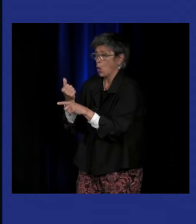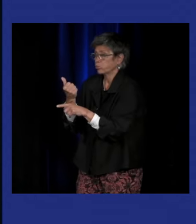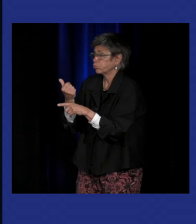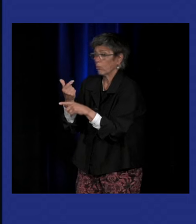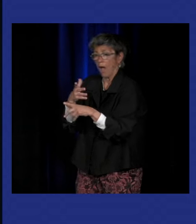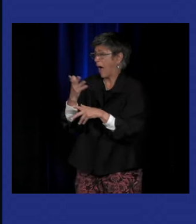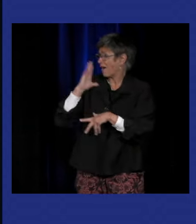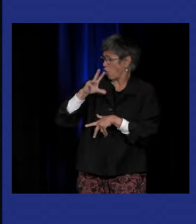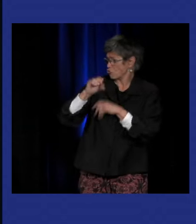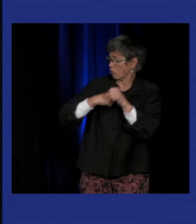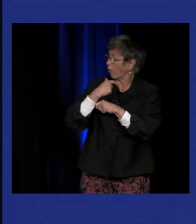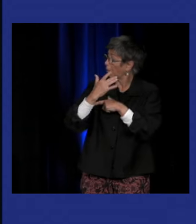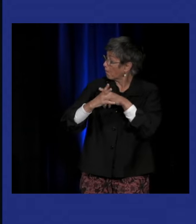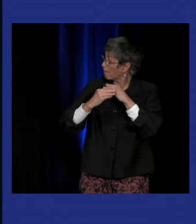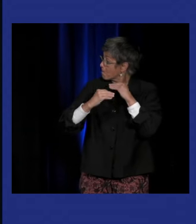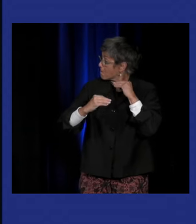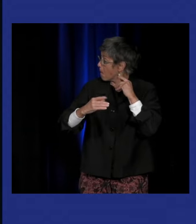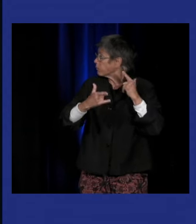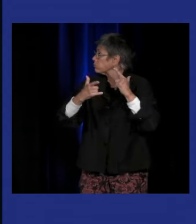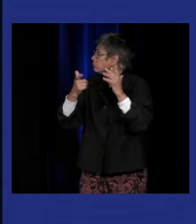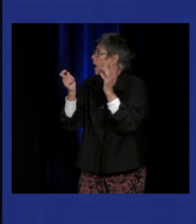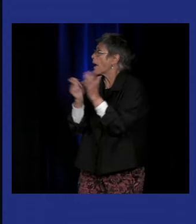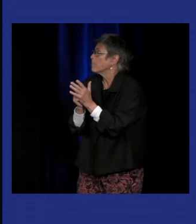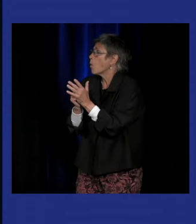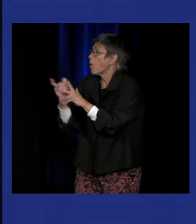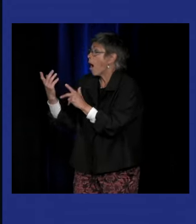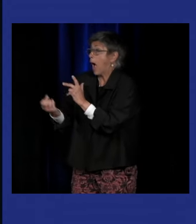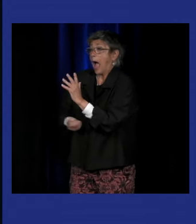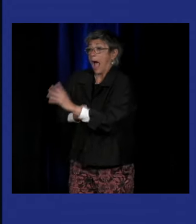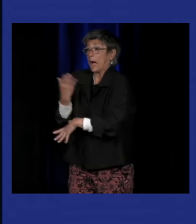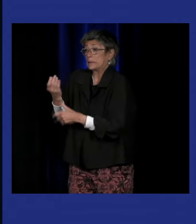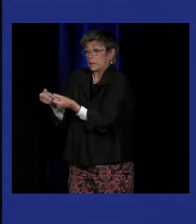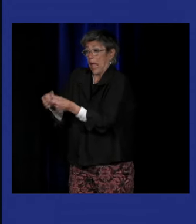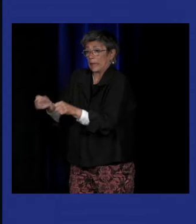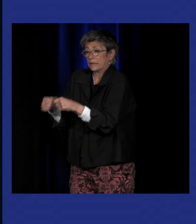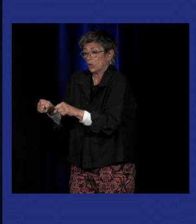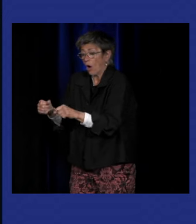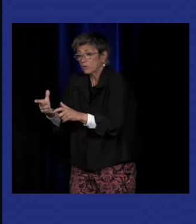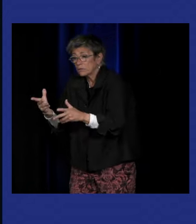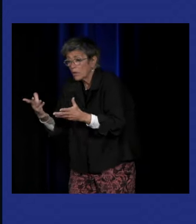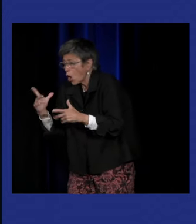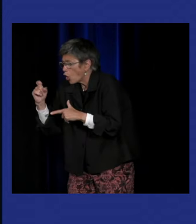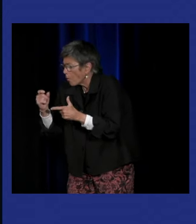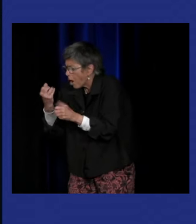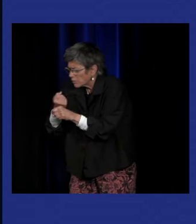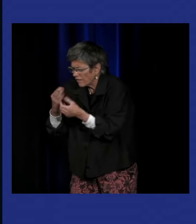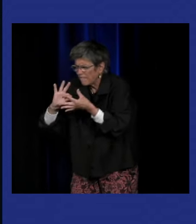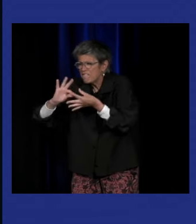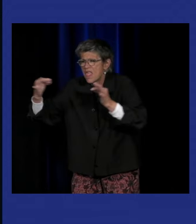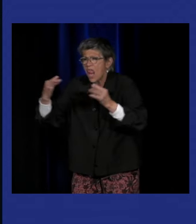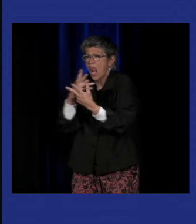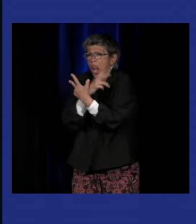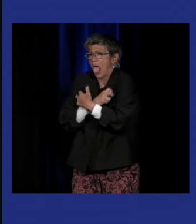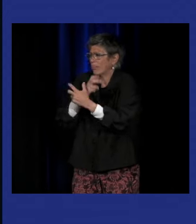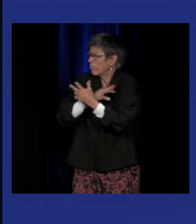années sans rien faire jusqu'à 15 jours il y a une artiste en résidence dans ce centre qui se met à travailler avec des fils de laine et